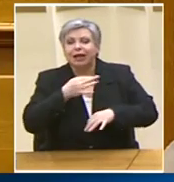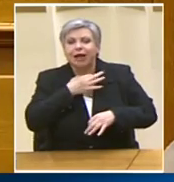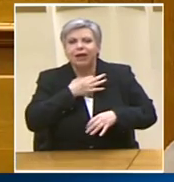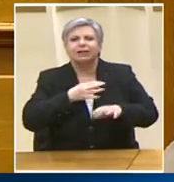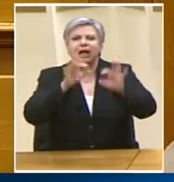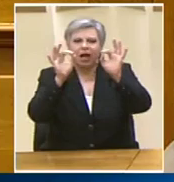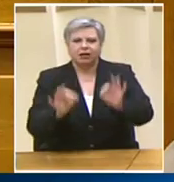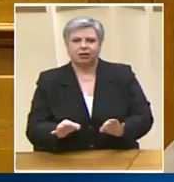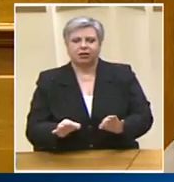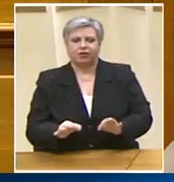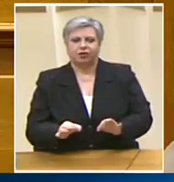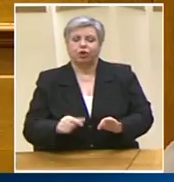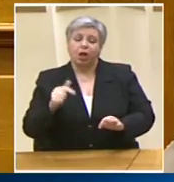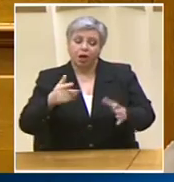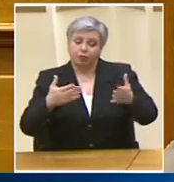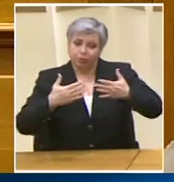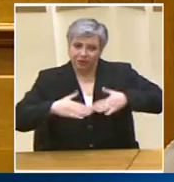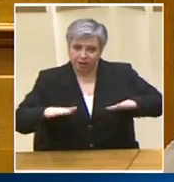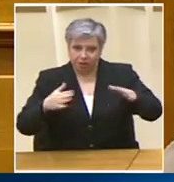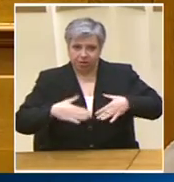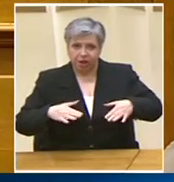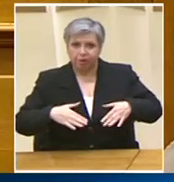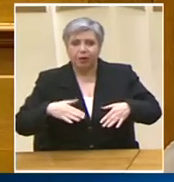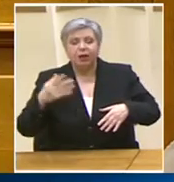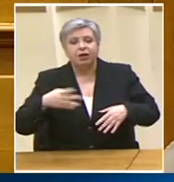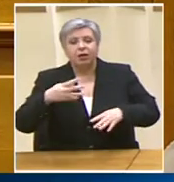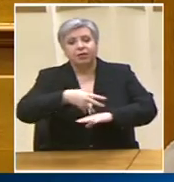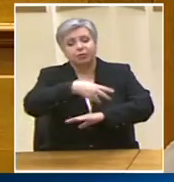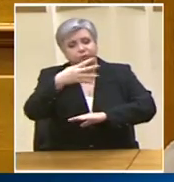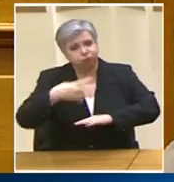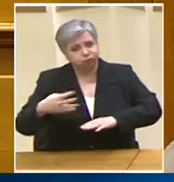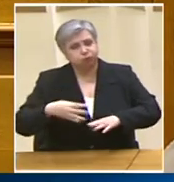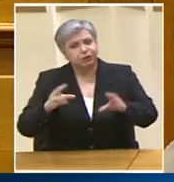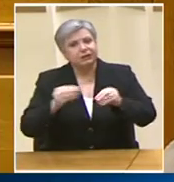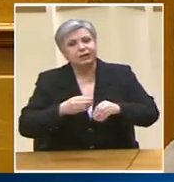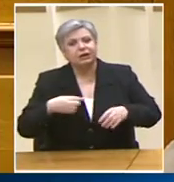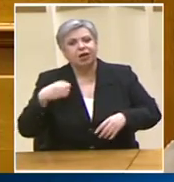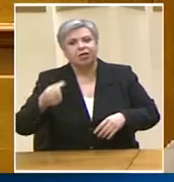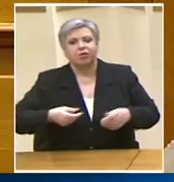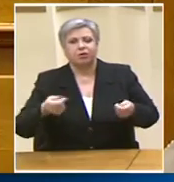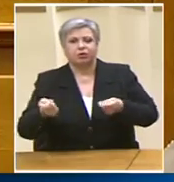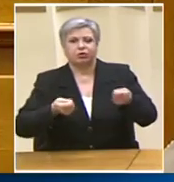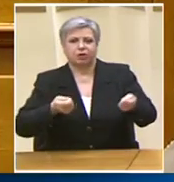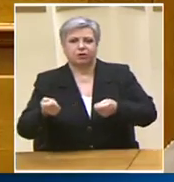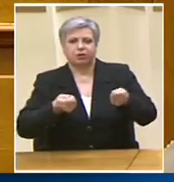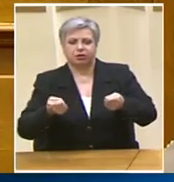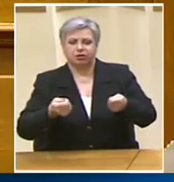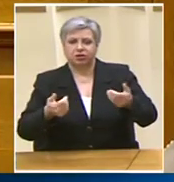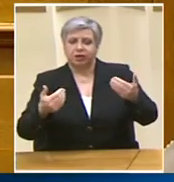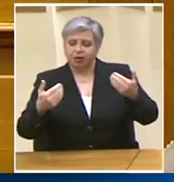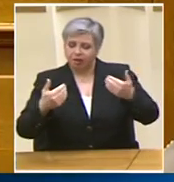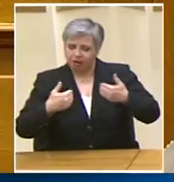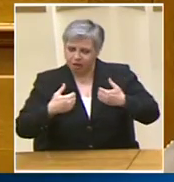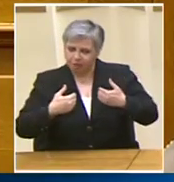είναι το δικό μας έργο το έργο της κυβέρνησης του ΣΥΡΙΖΑ στη δημόσια διοίκηση και βέβαια σεβαστήκαμε και εμβαθύναμε